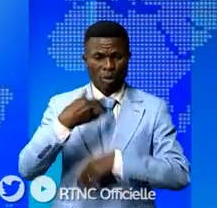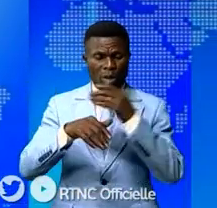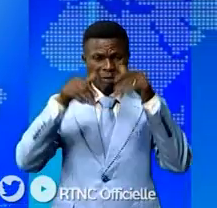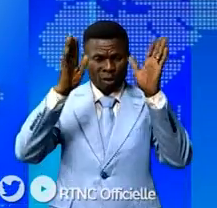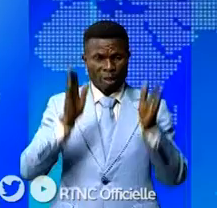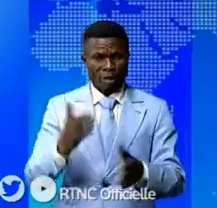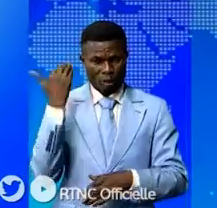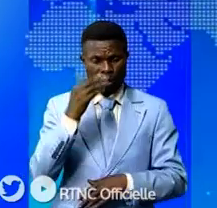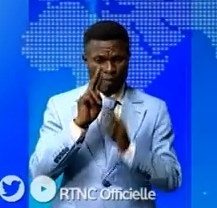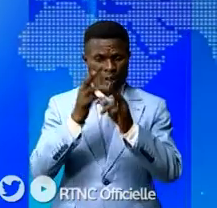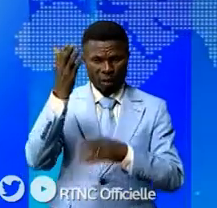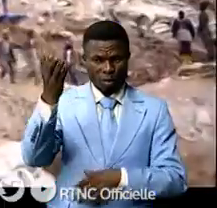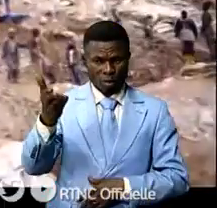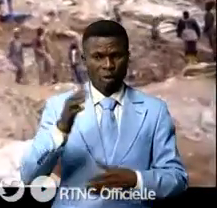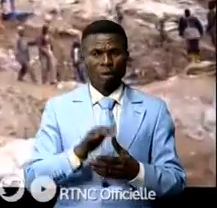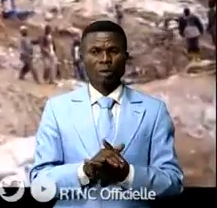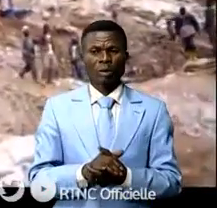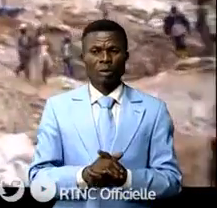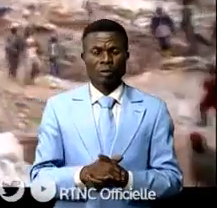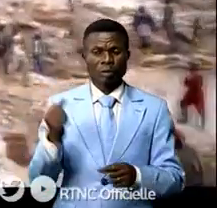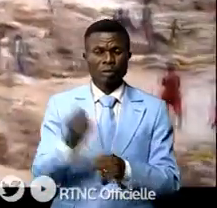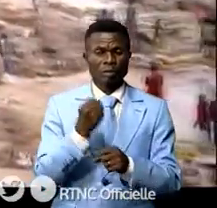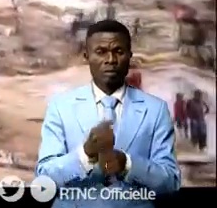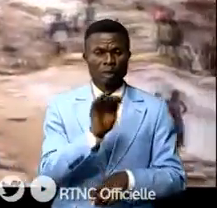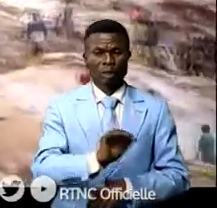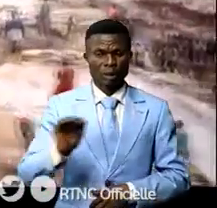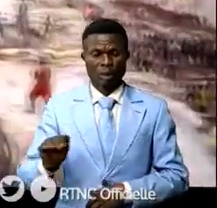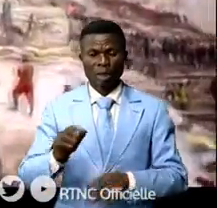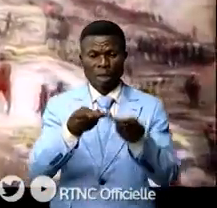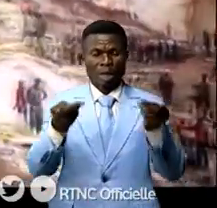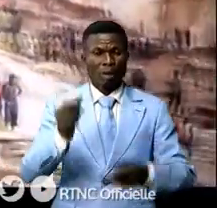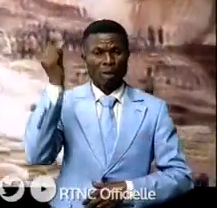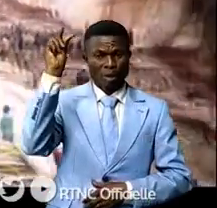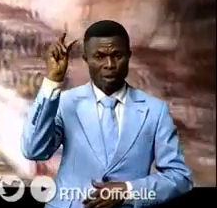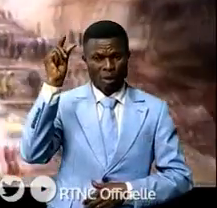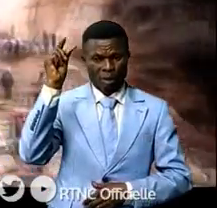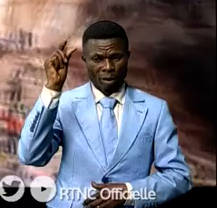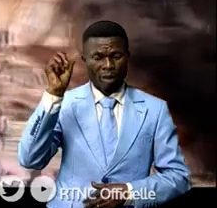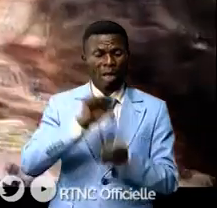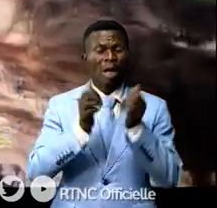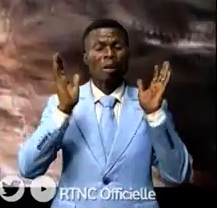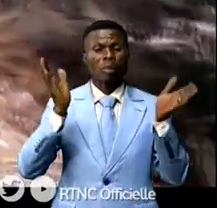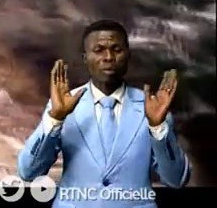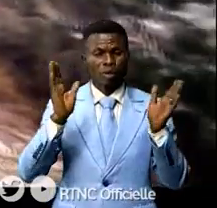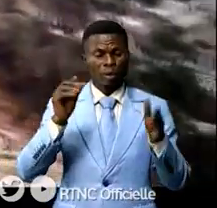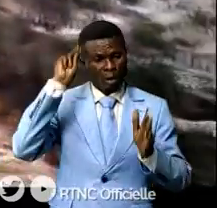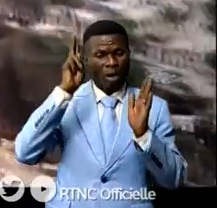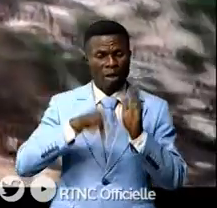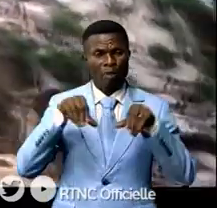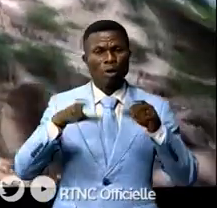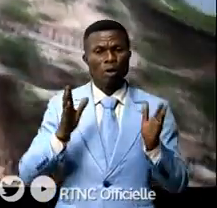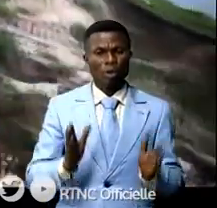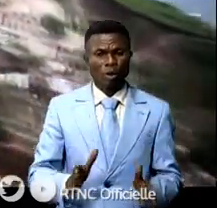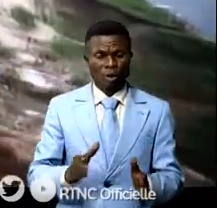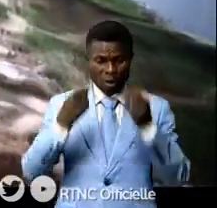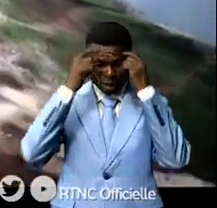étrangères Nadine Futuka. Le travail des enfants dans le mine artisanale est un fléau social que le gouvernement congolais